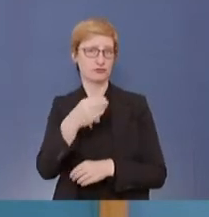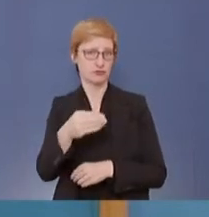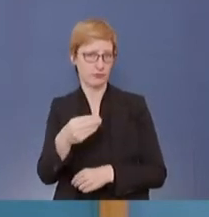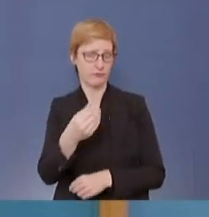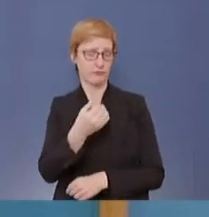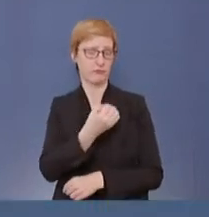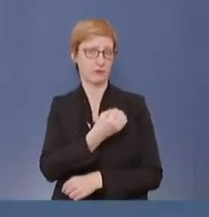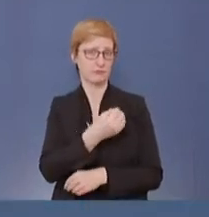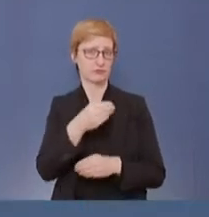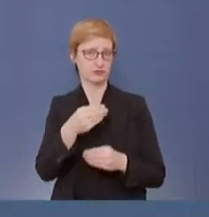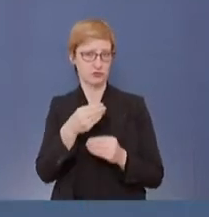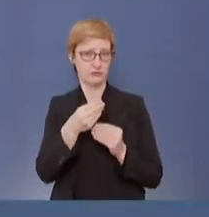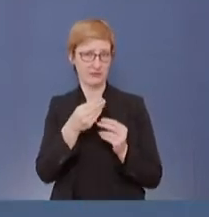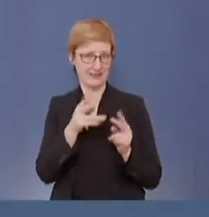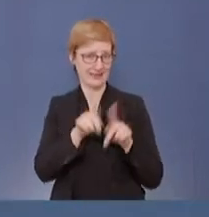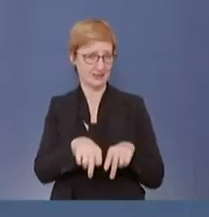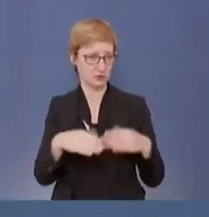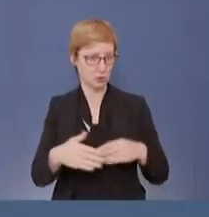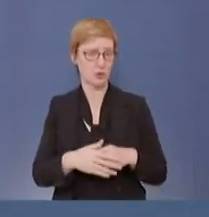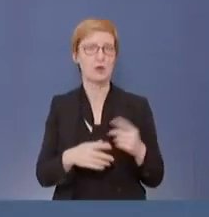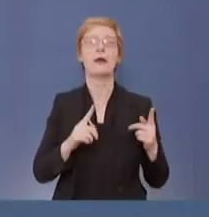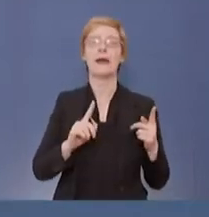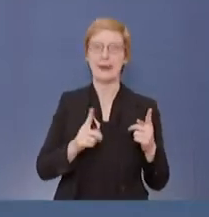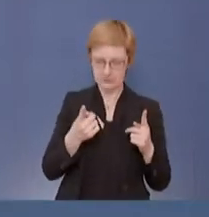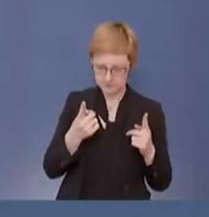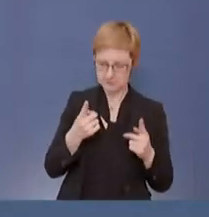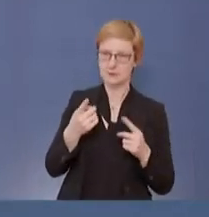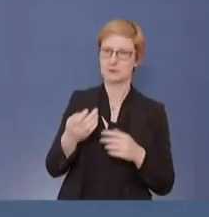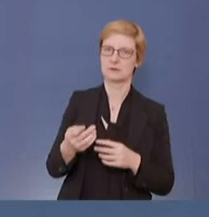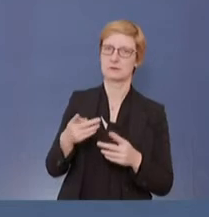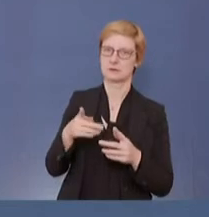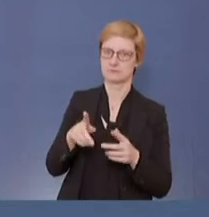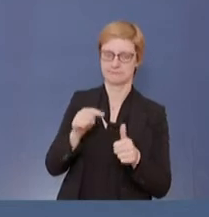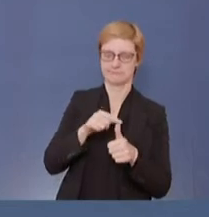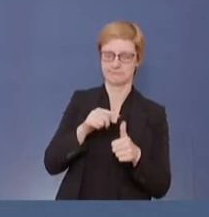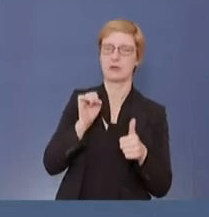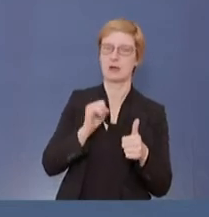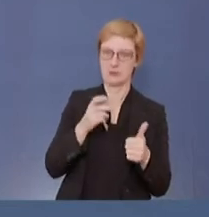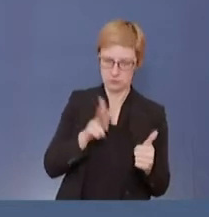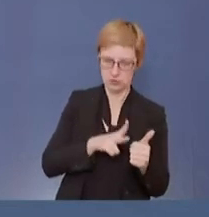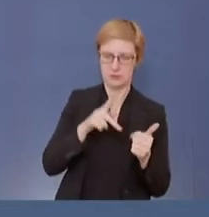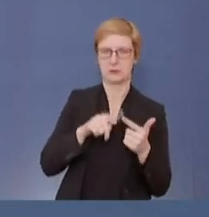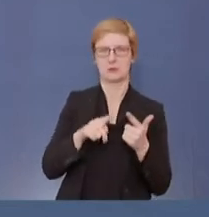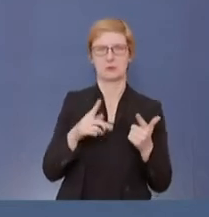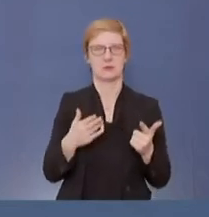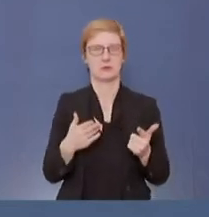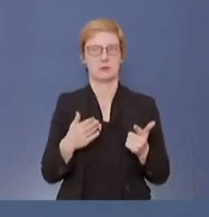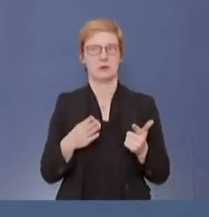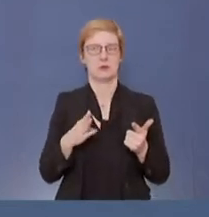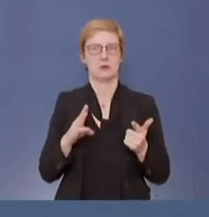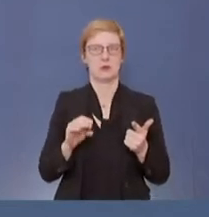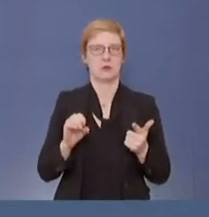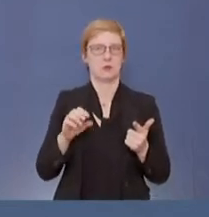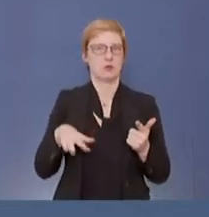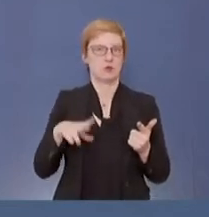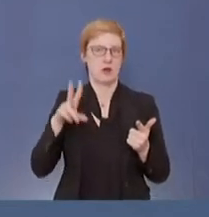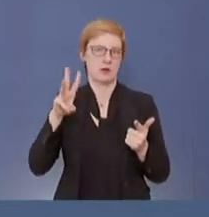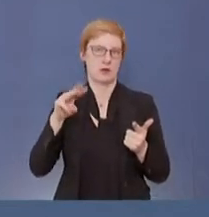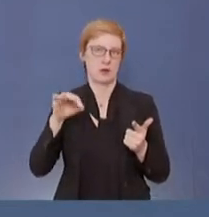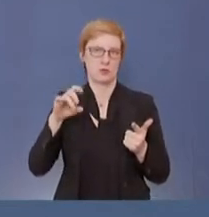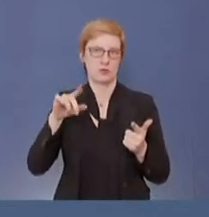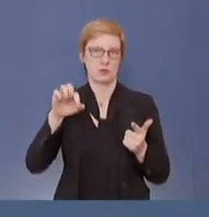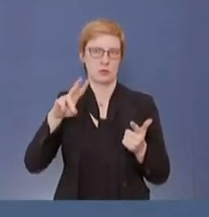Das Erste kann ich bestätigen. Das Zweite weiß ich ehrlich gesagt, auf den Moderna-Impfstoff kann ich Ihnen das nicht sagen.